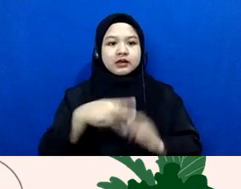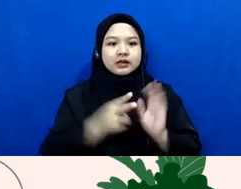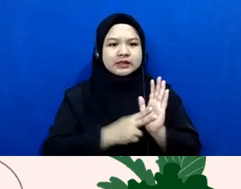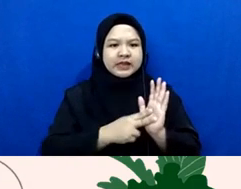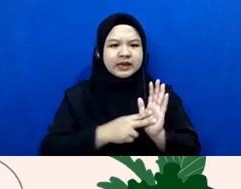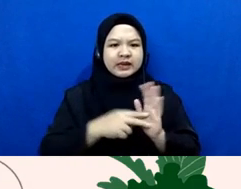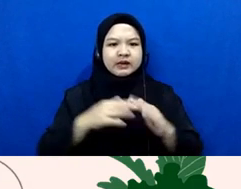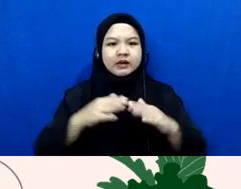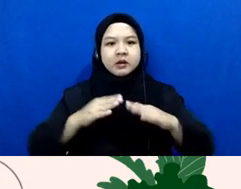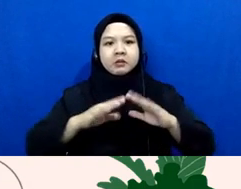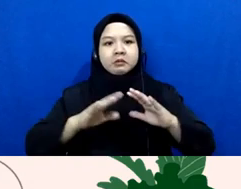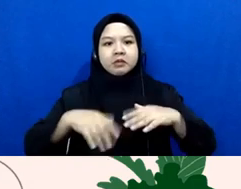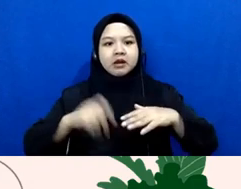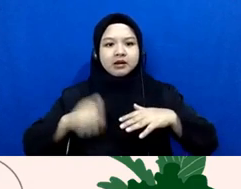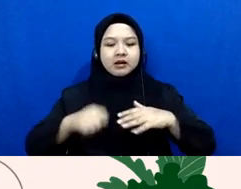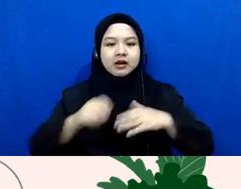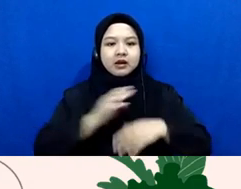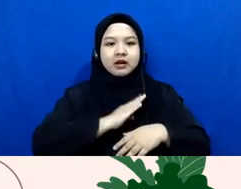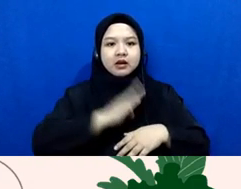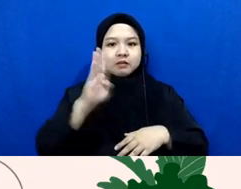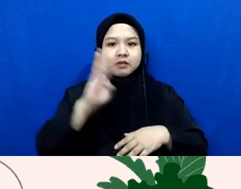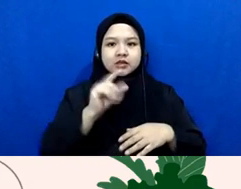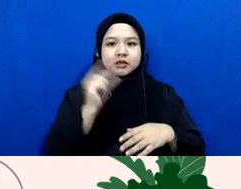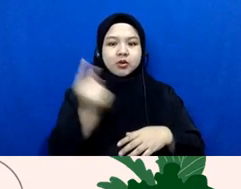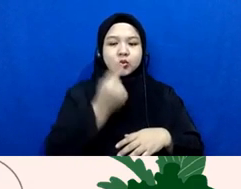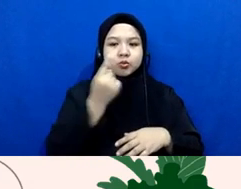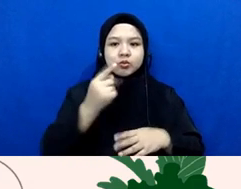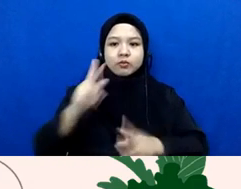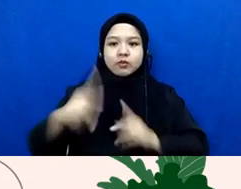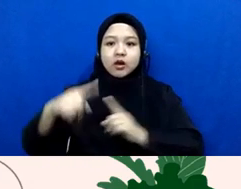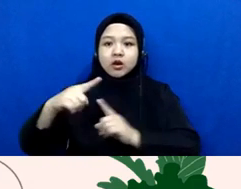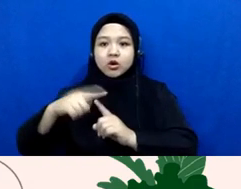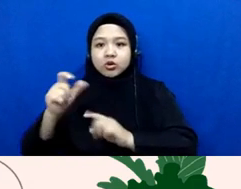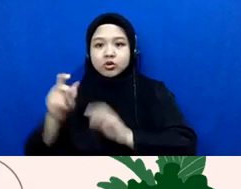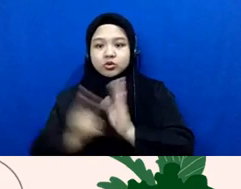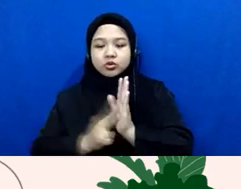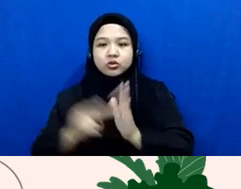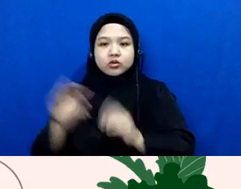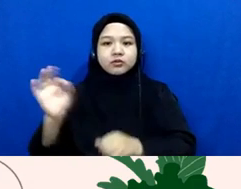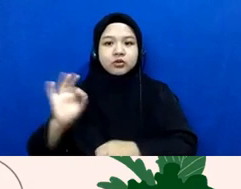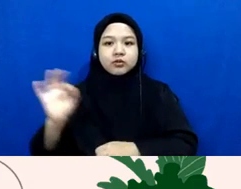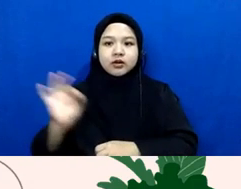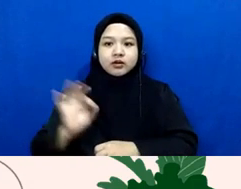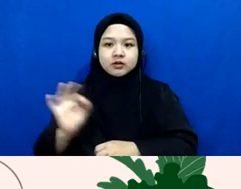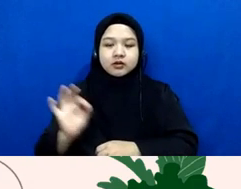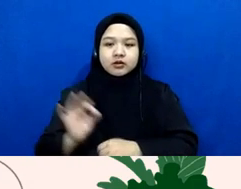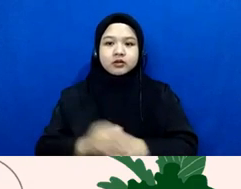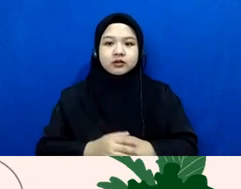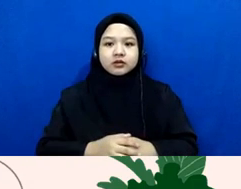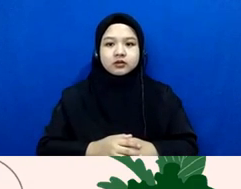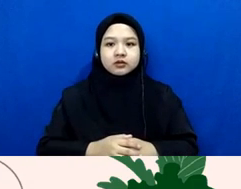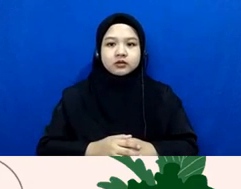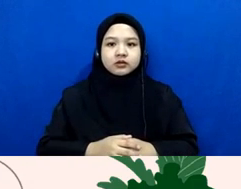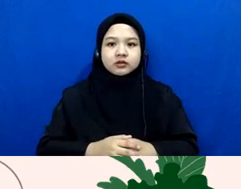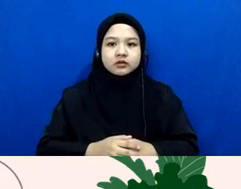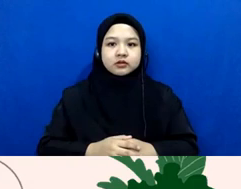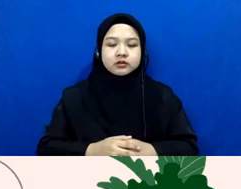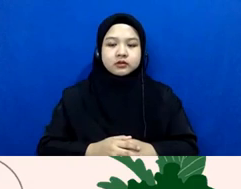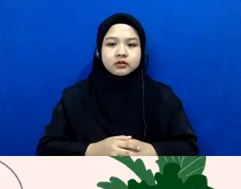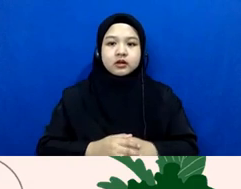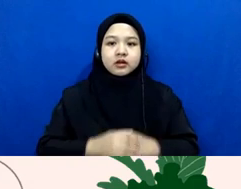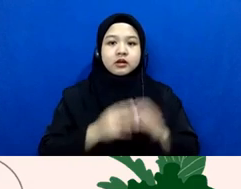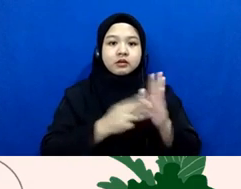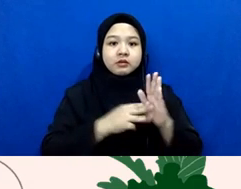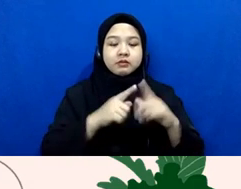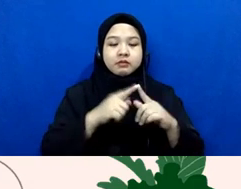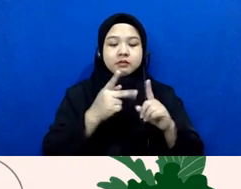peradilan tun belum ada setahu saya tapi setahu saya juga mahkamah agung